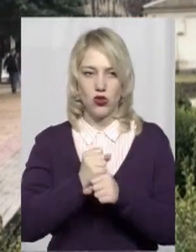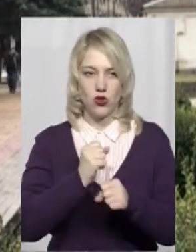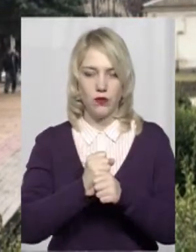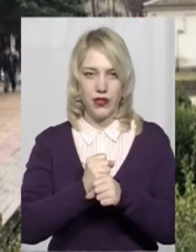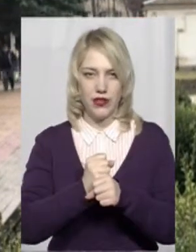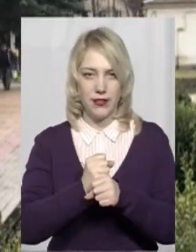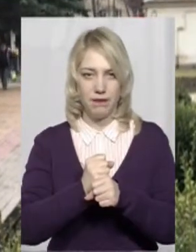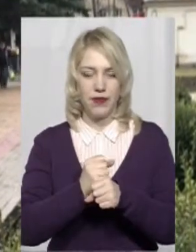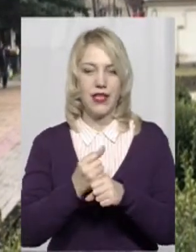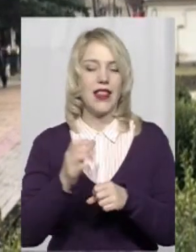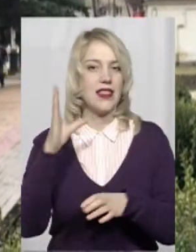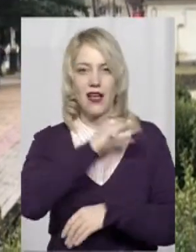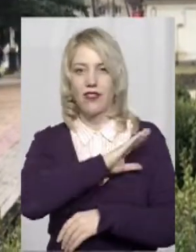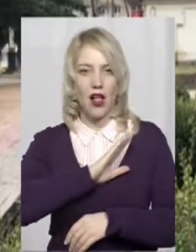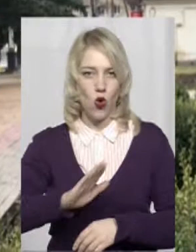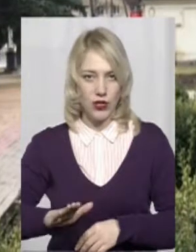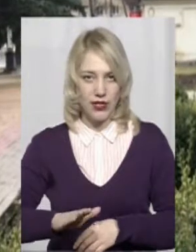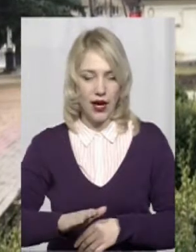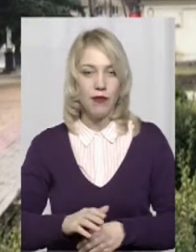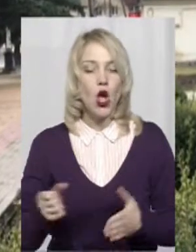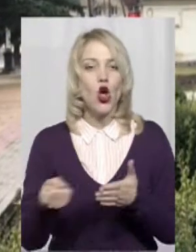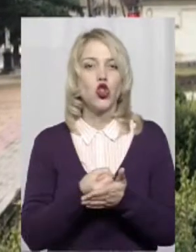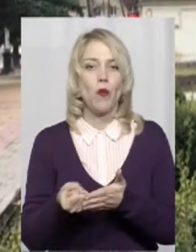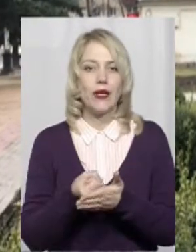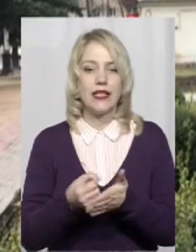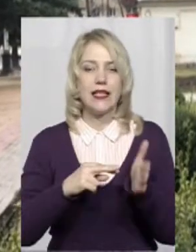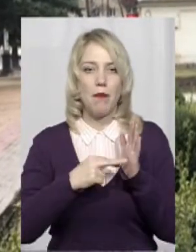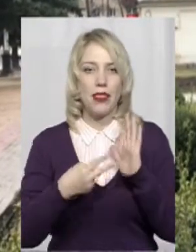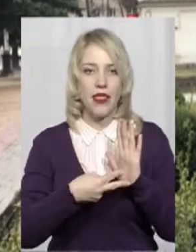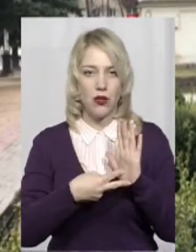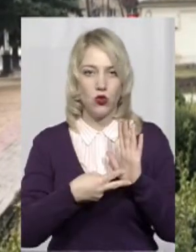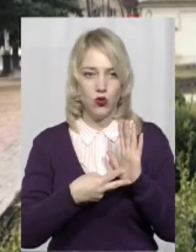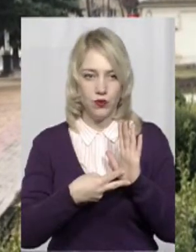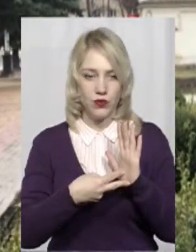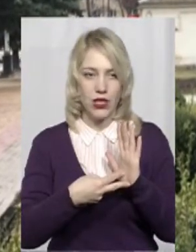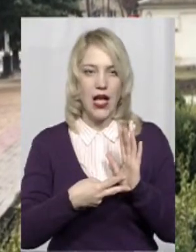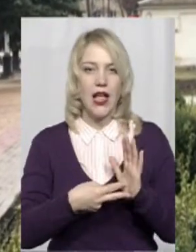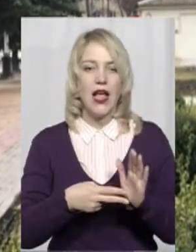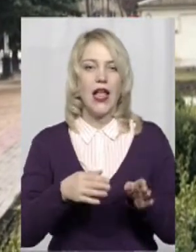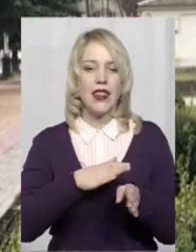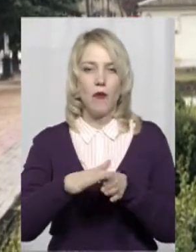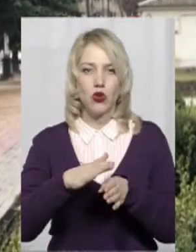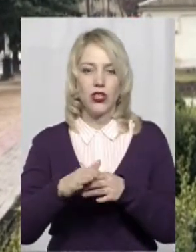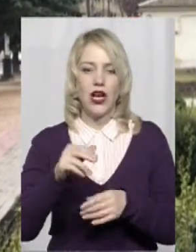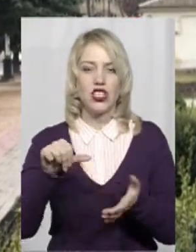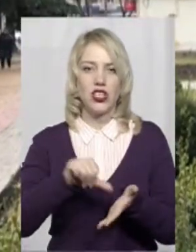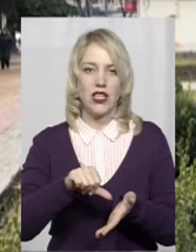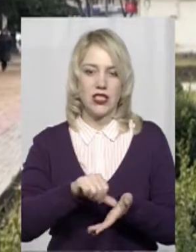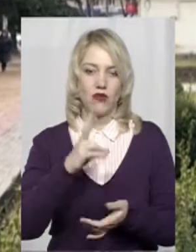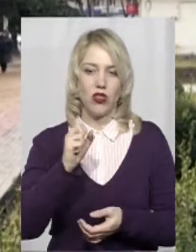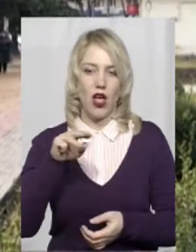добитися плану набуття членства в НАТО.